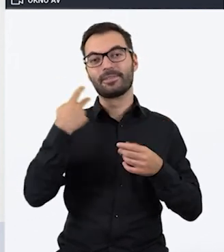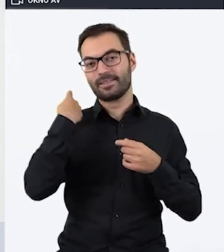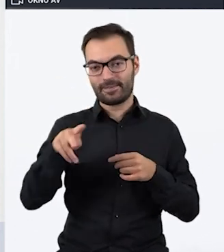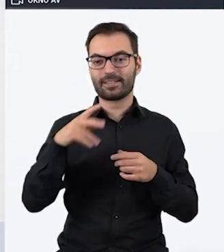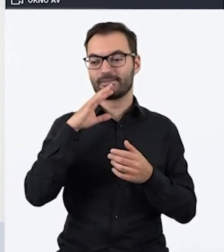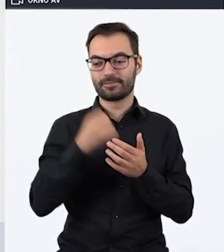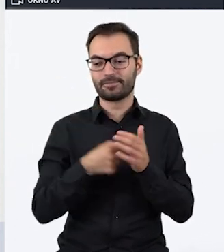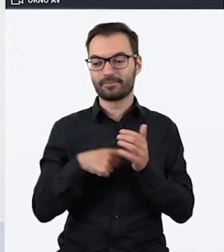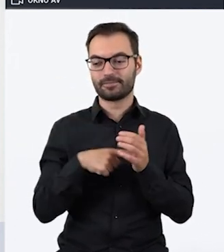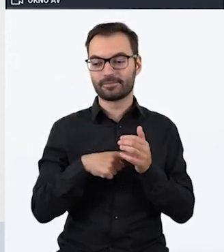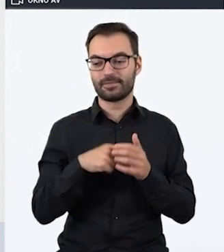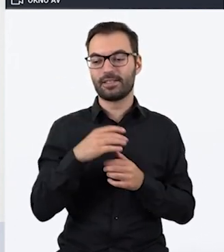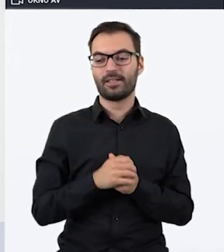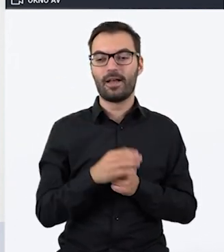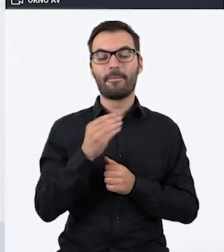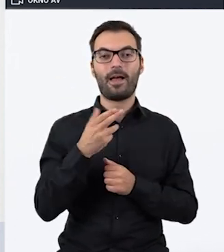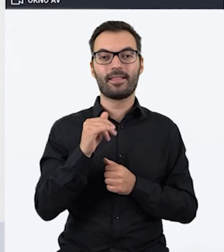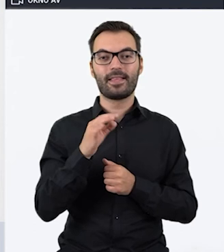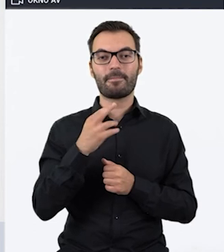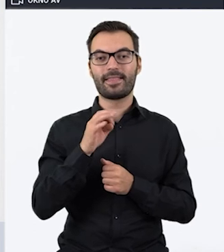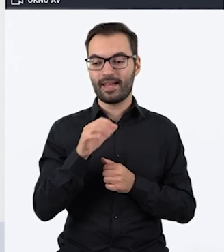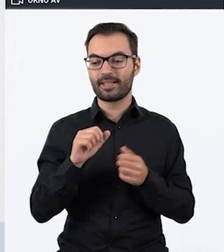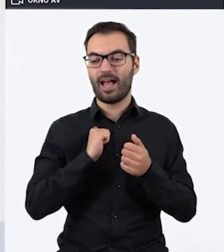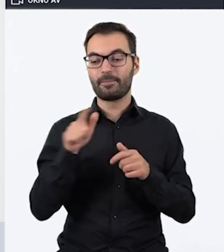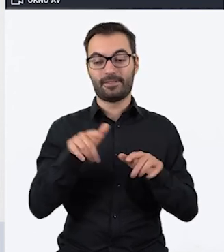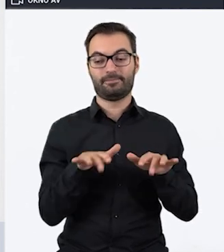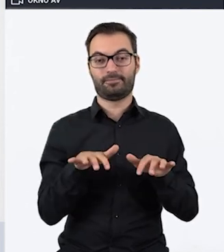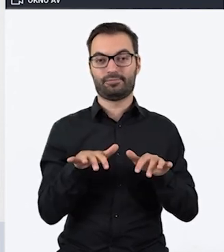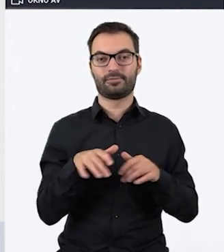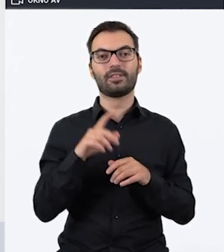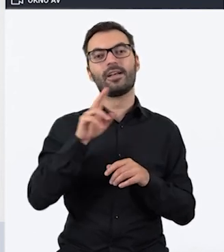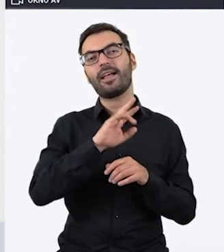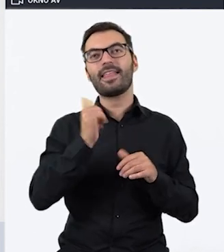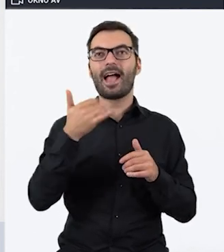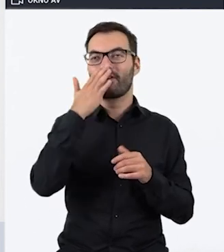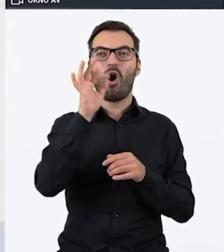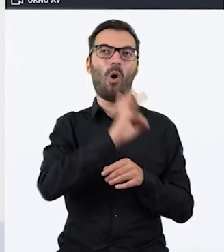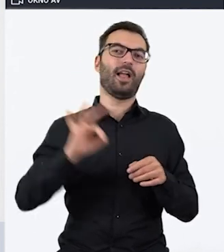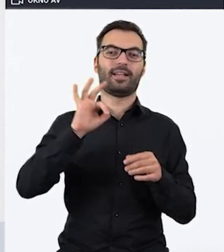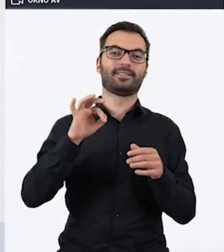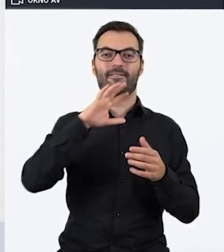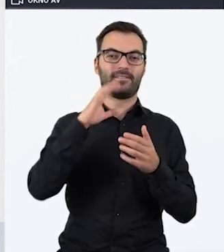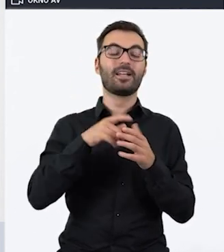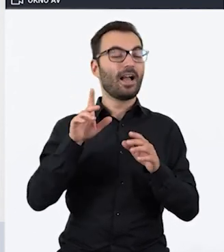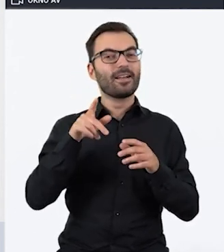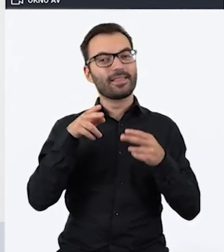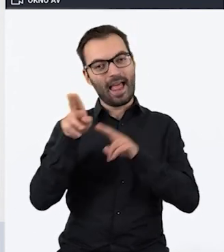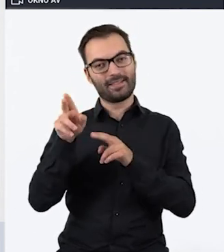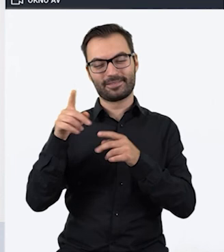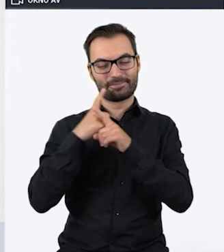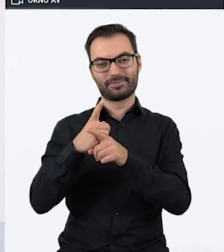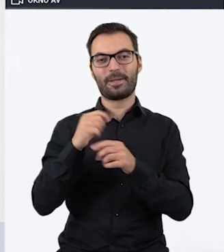Mentimeter, aby Państwo wpisali z jakich okazji w ramach biblioteki, pracy w bibliotece